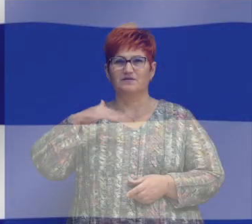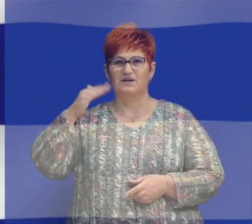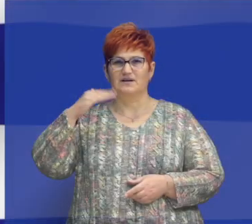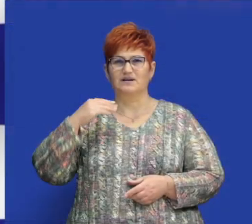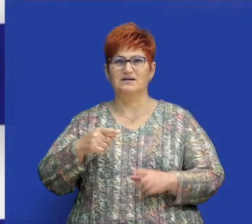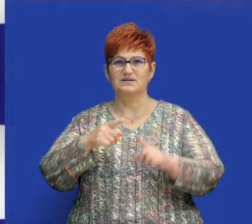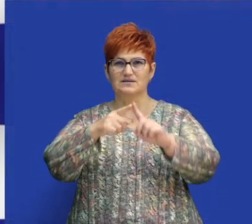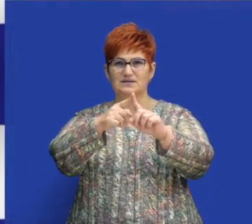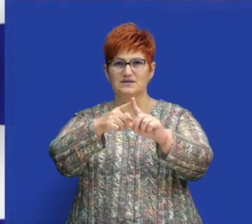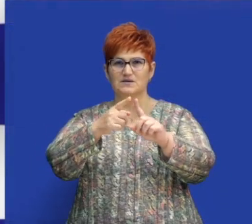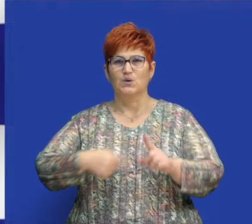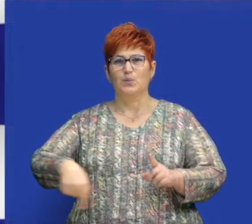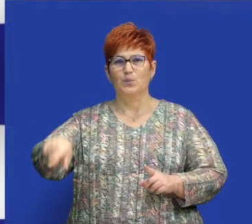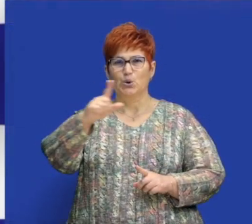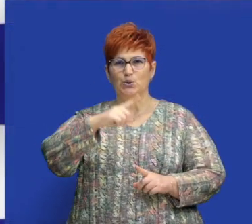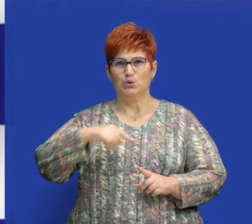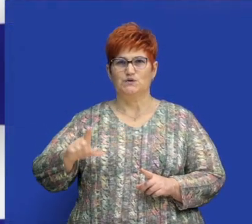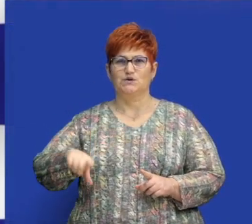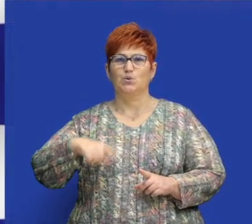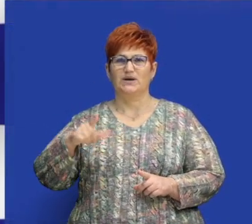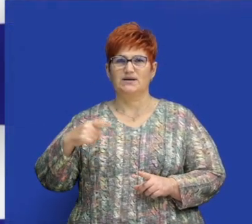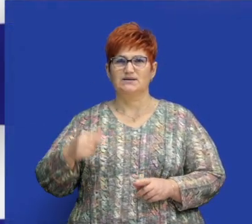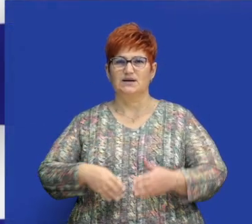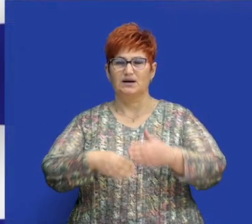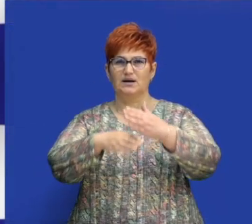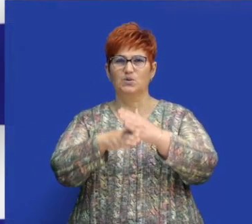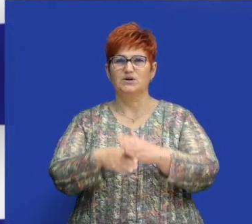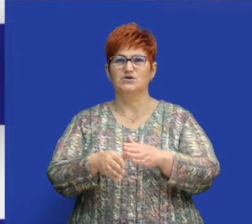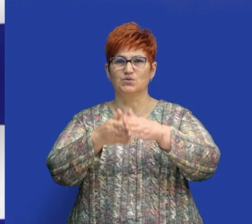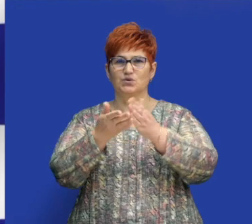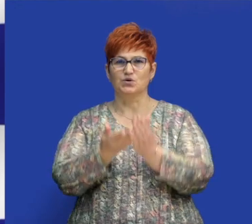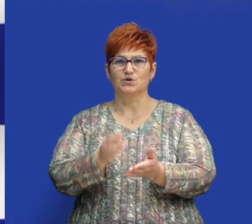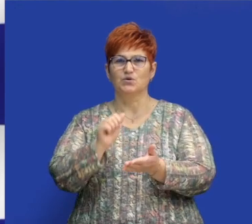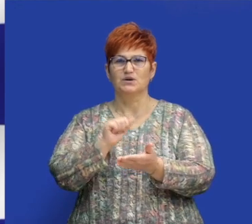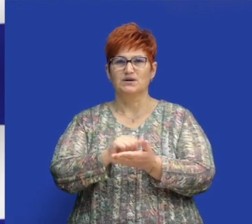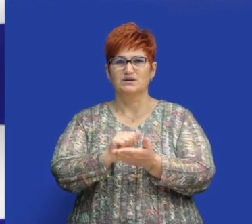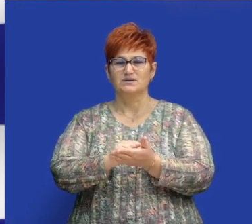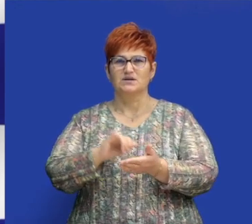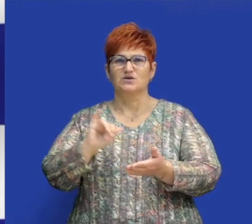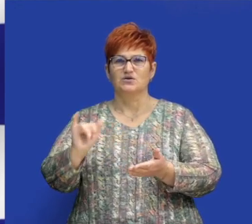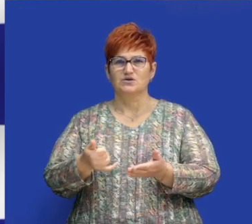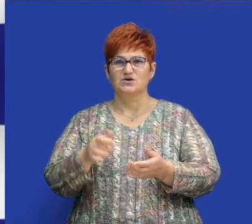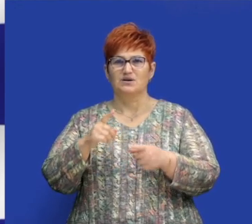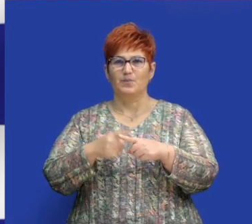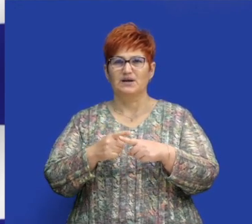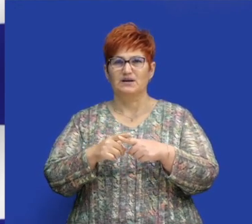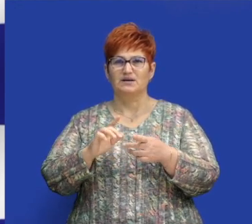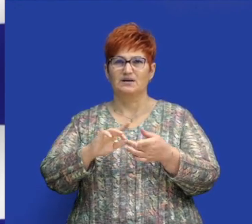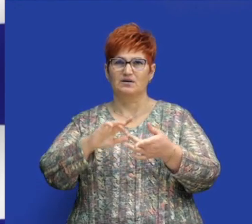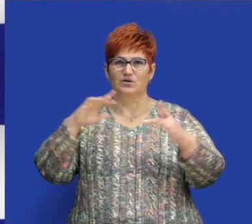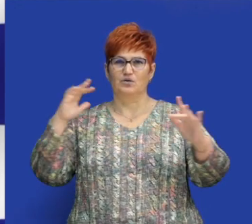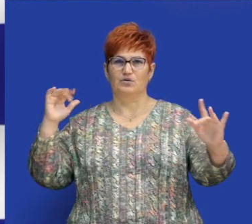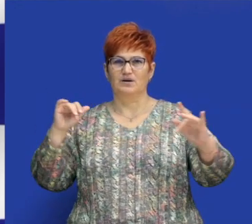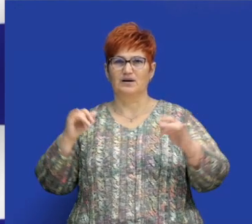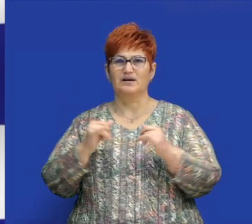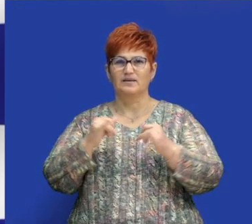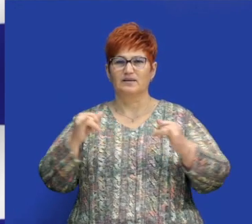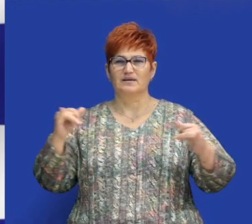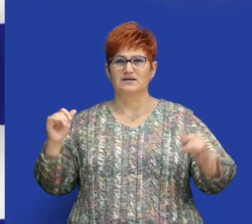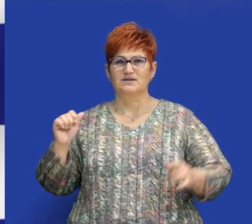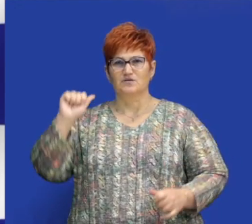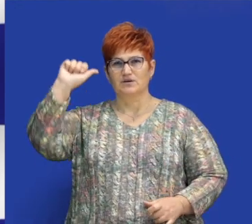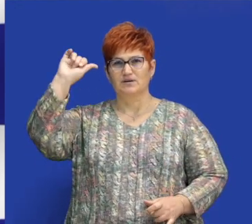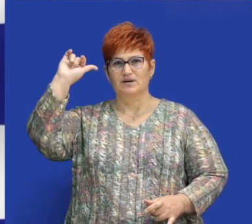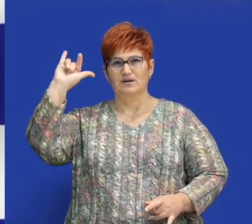Görögország. Államformája, elnöki rendszerű parlamenti köztársaság. Az elnök az államfő, de